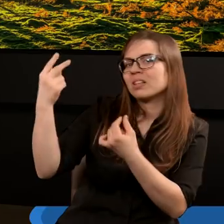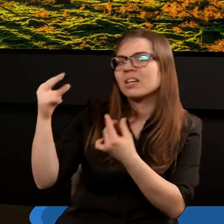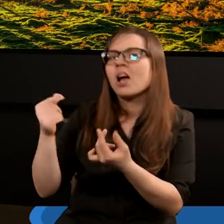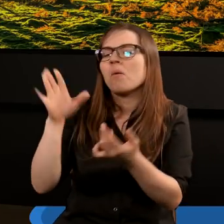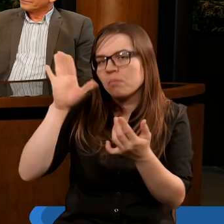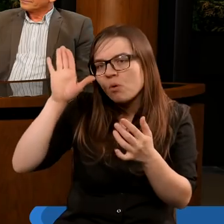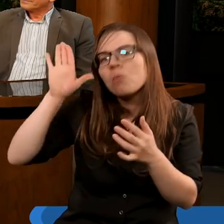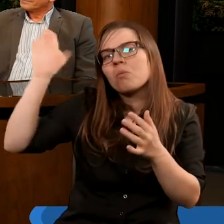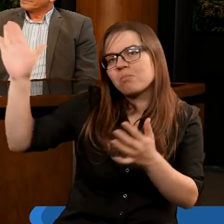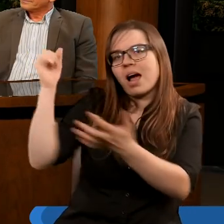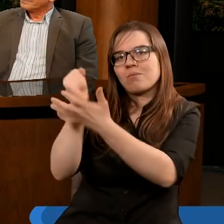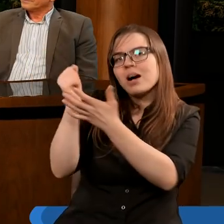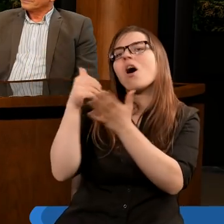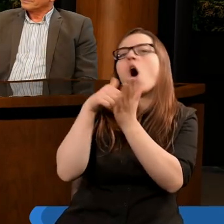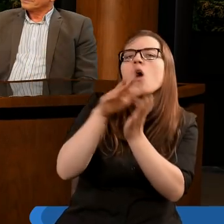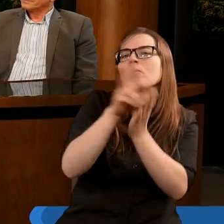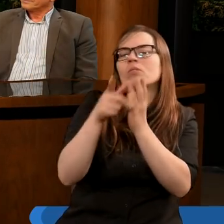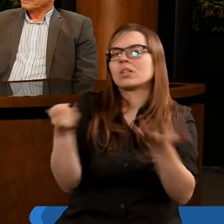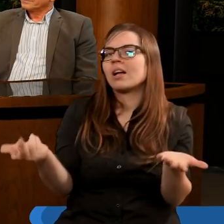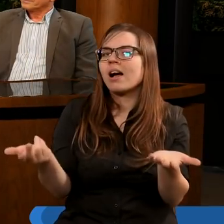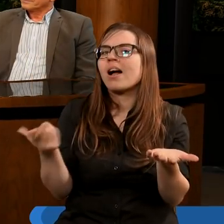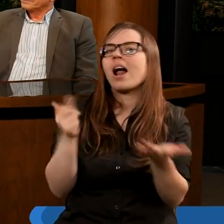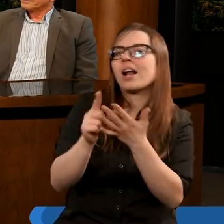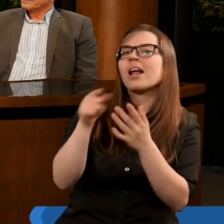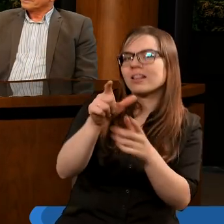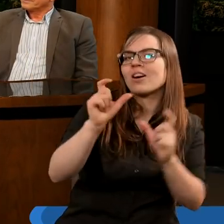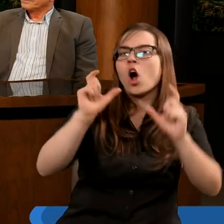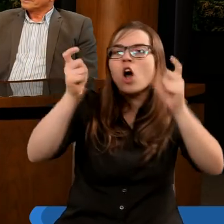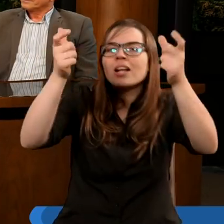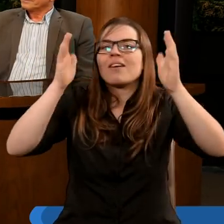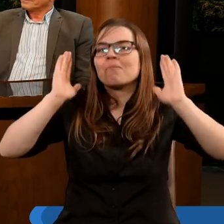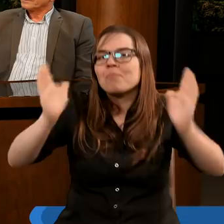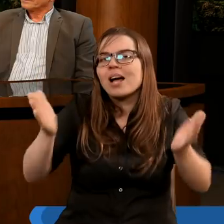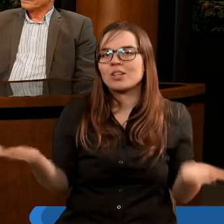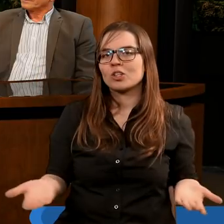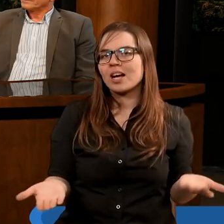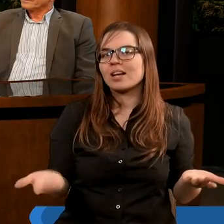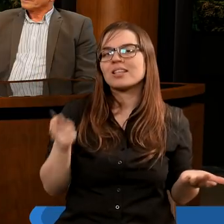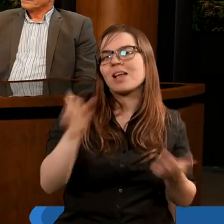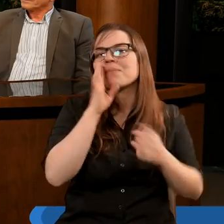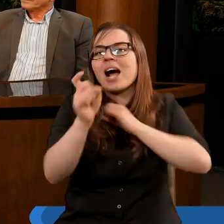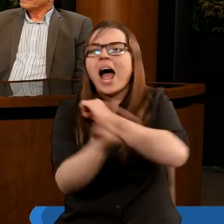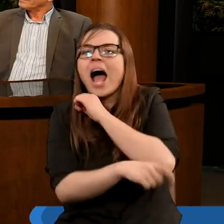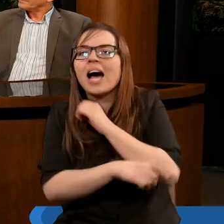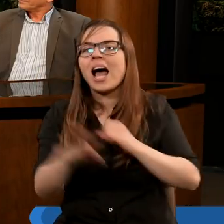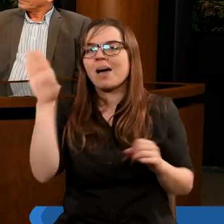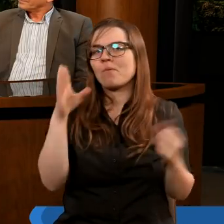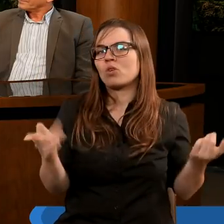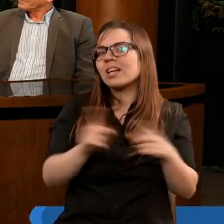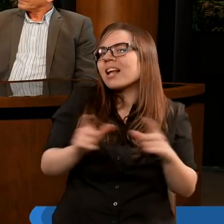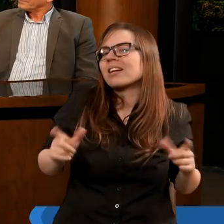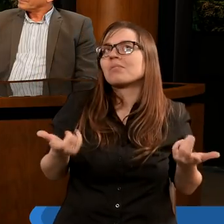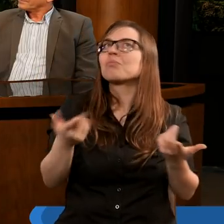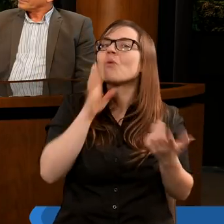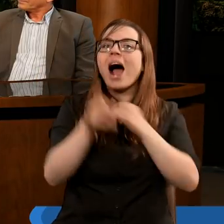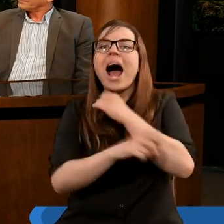też masz do tego prawo, bo Bóg o tym mówi, masz do tego prawo, ale spotkają cię takie konsekwencje. I to nie jest nawet jakaś kara Boża, ale to jest